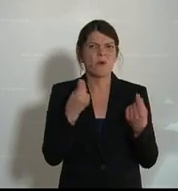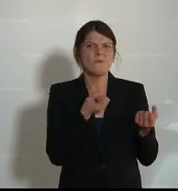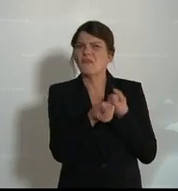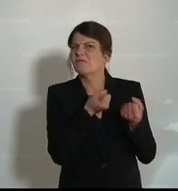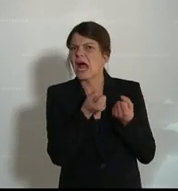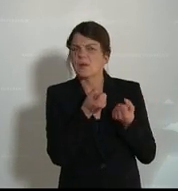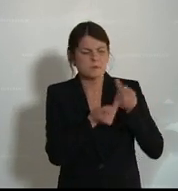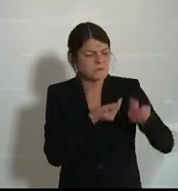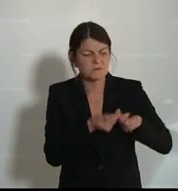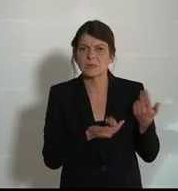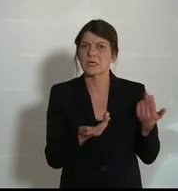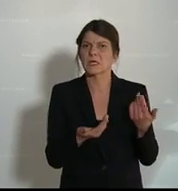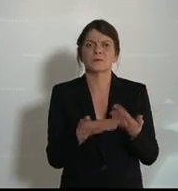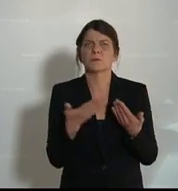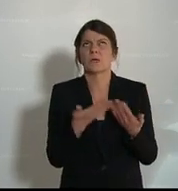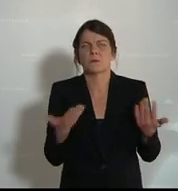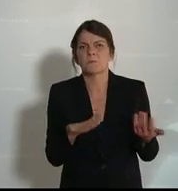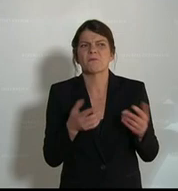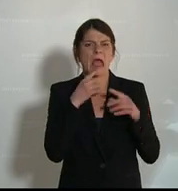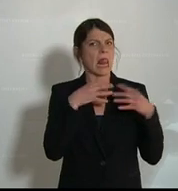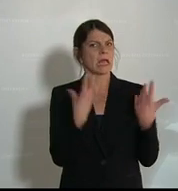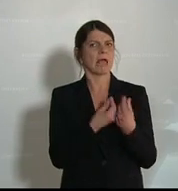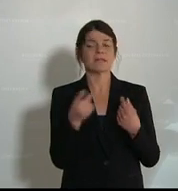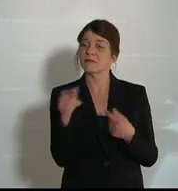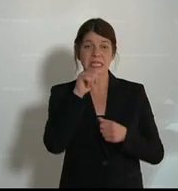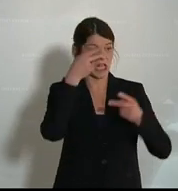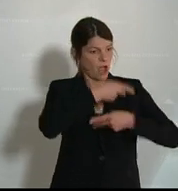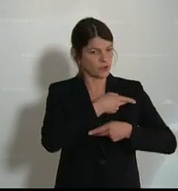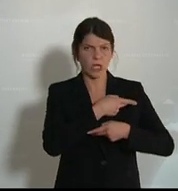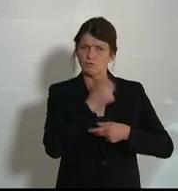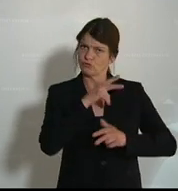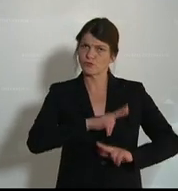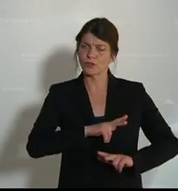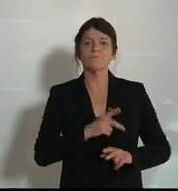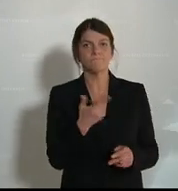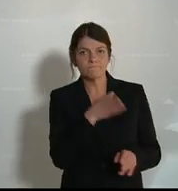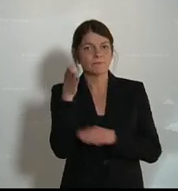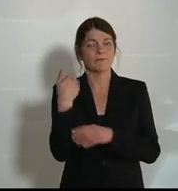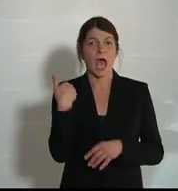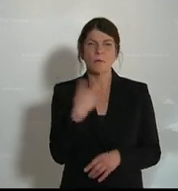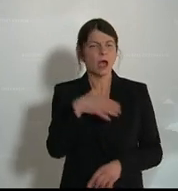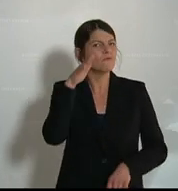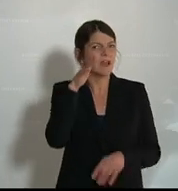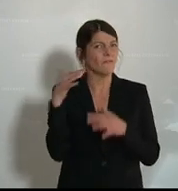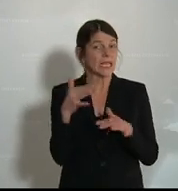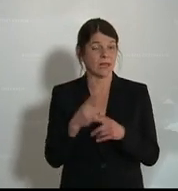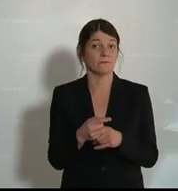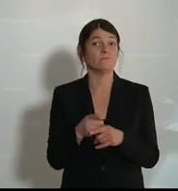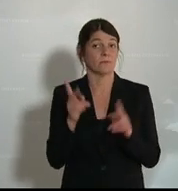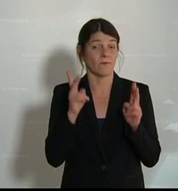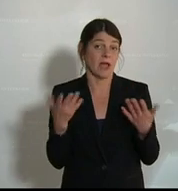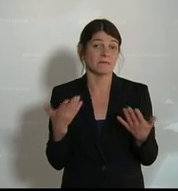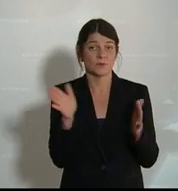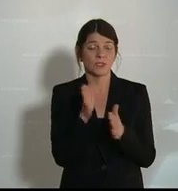Verwaltungsvorgangs, sagen wir es ganz allgemein, nicht einverstanden sind, dann klingt das sehr viel, das sind immerhin